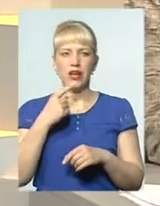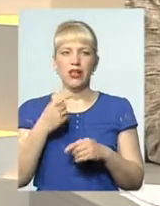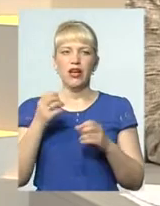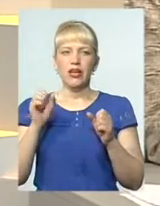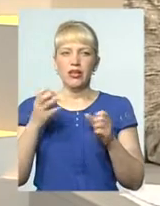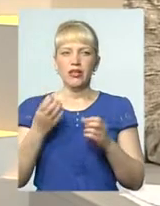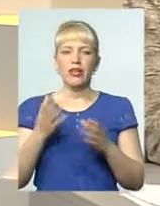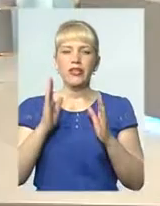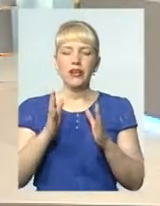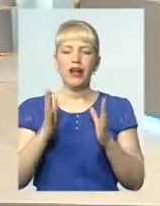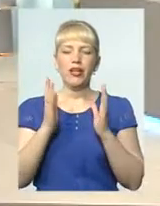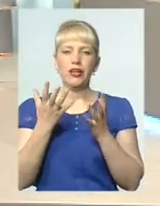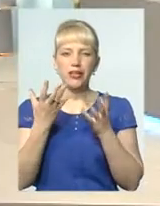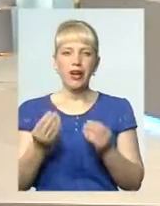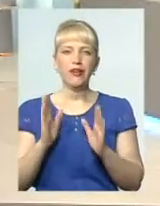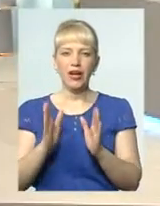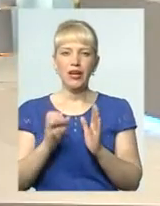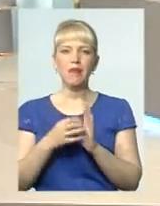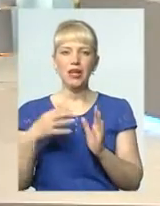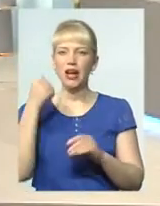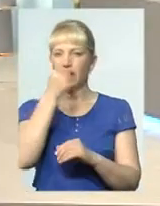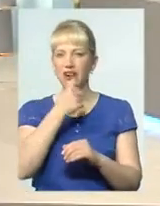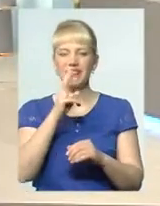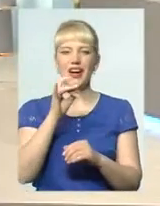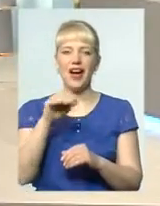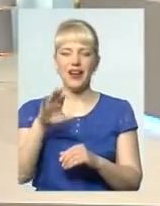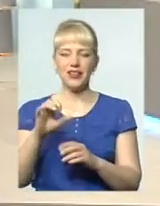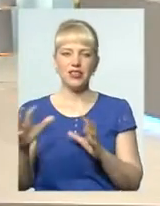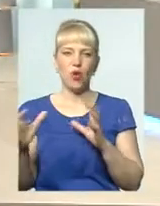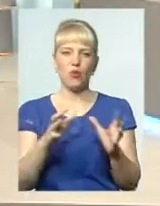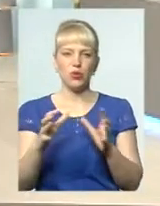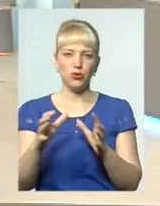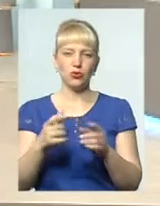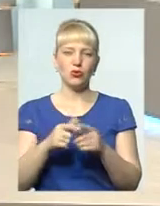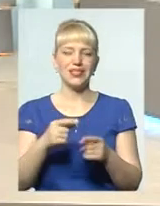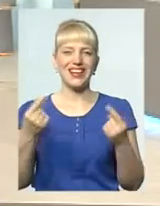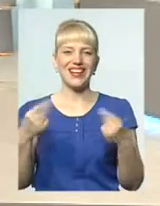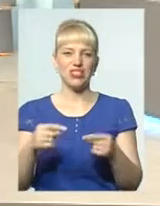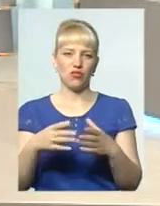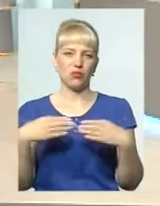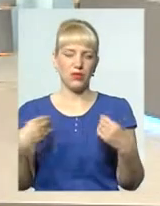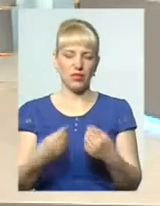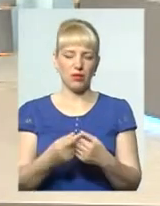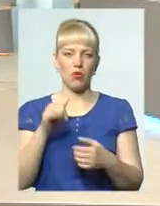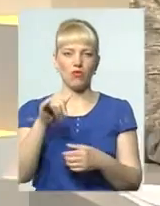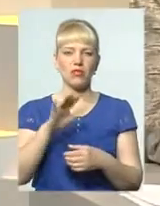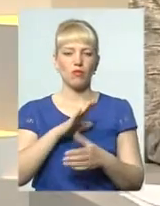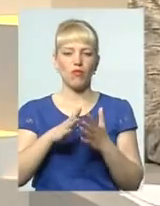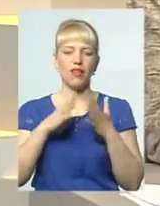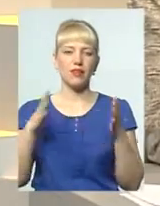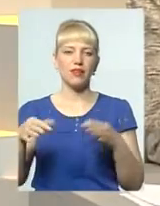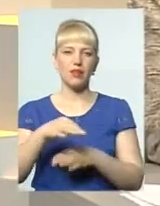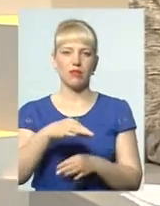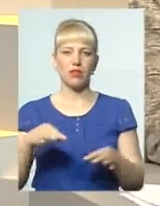ще тільки 15 років. Карітас опікується і кризовими сім'ями. У вас був великий проєкт